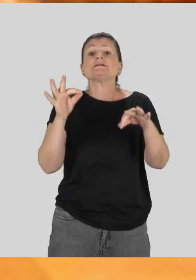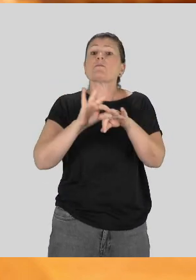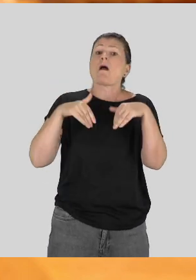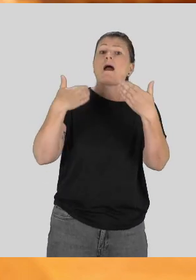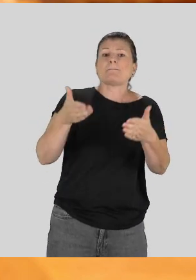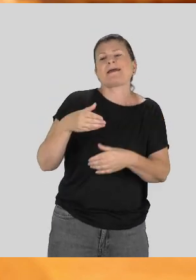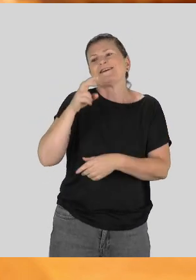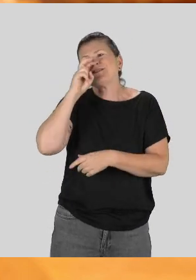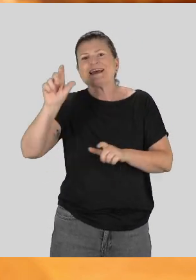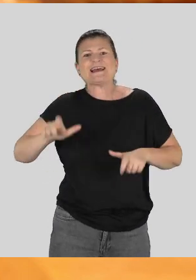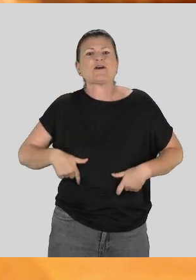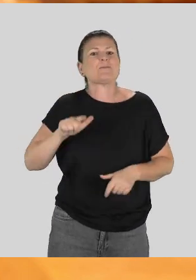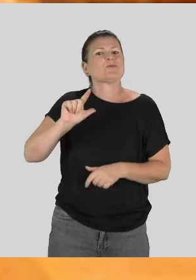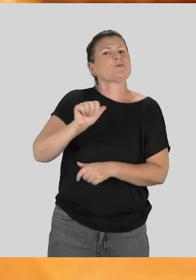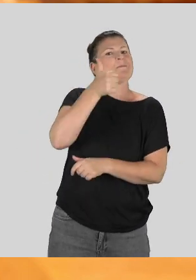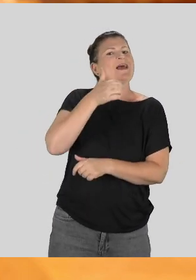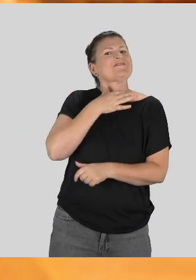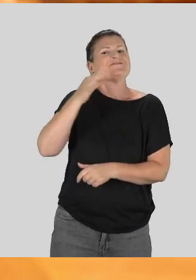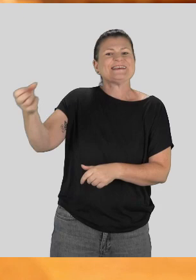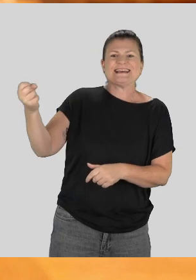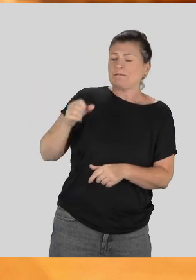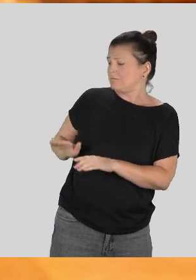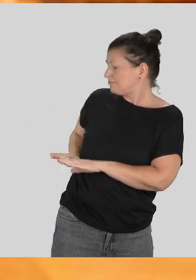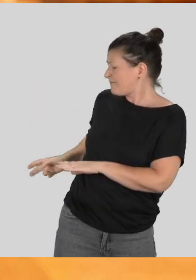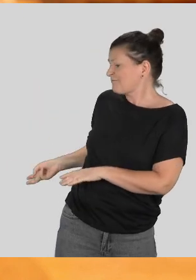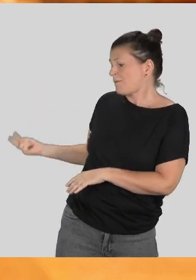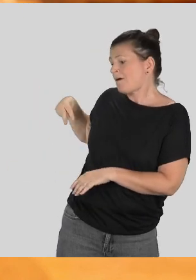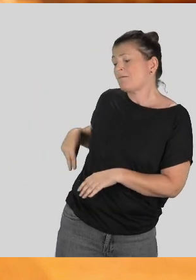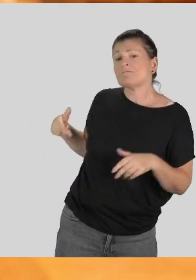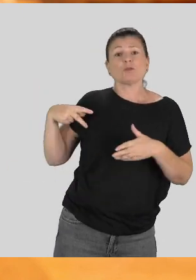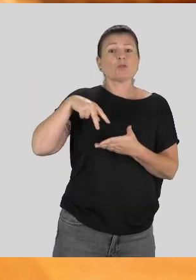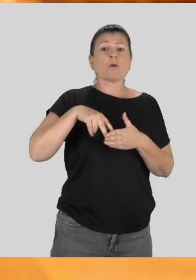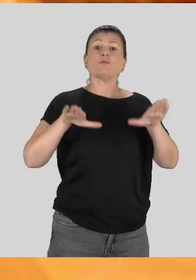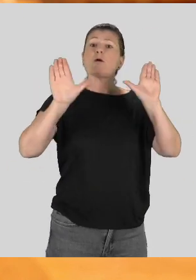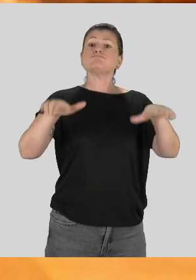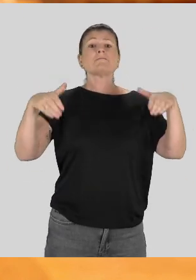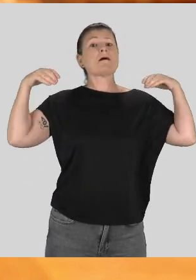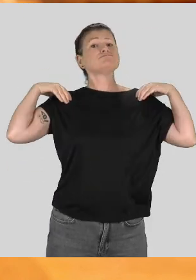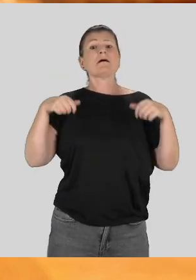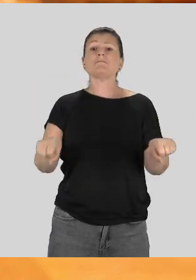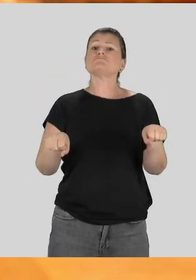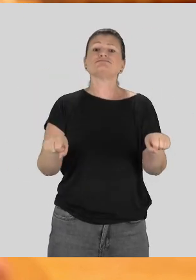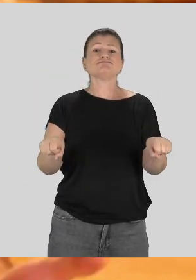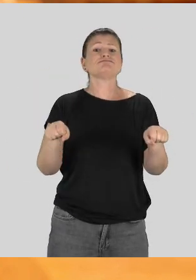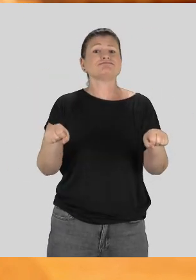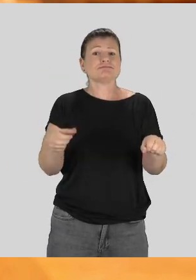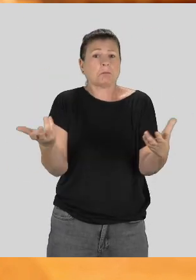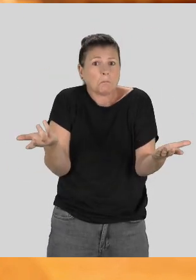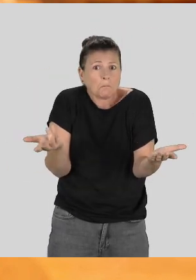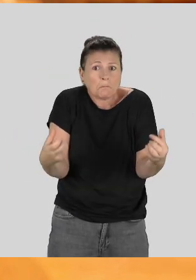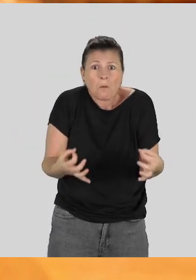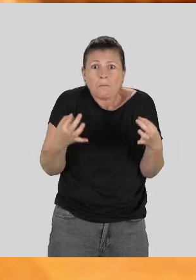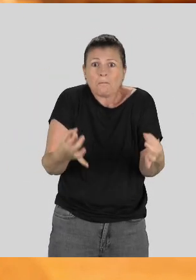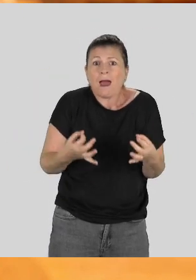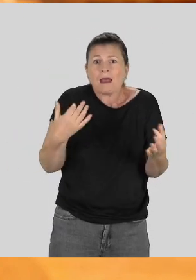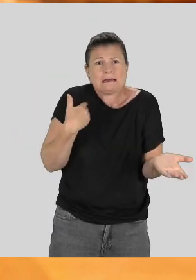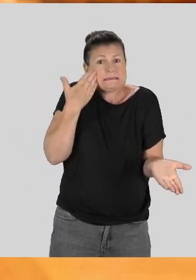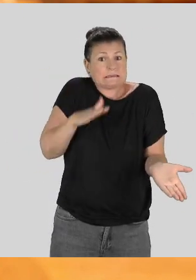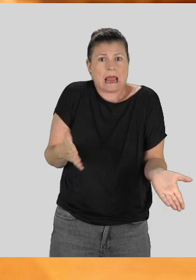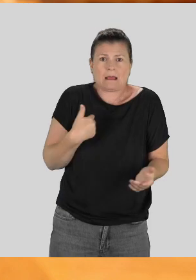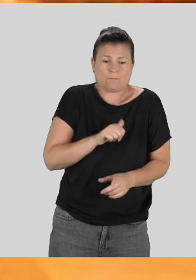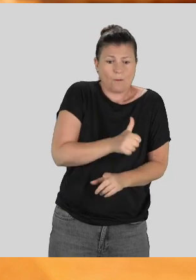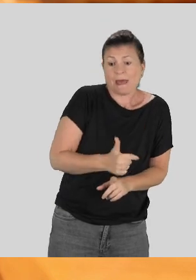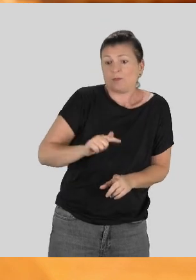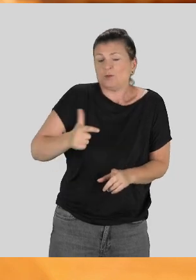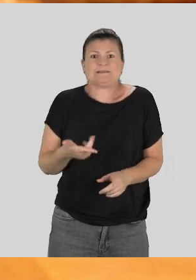minutes plus tard, j'arrive à l'école de mon fils. C'est une petite plateforme derrière, mon fils qui est debout derrière moi, le bébé dans les bras, ce n pas un sujet.'est-à qu'en fait, je sais.